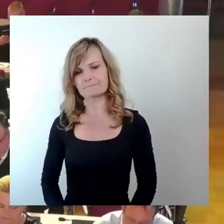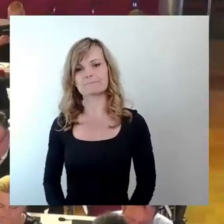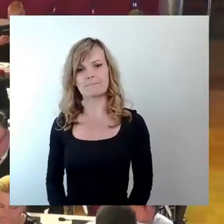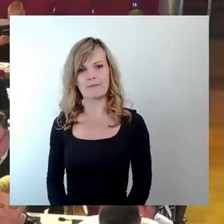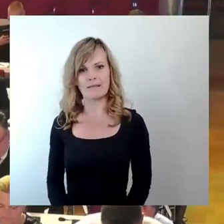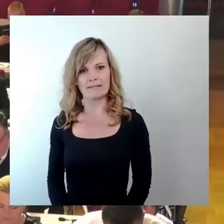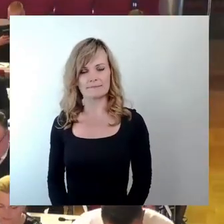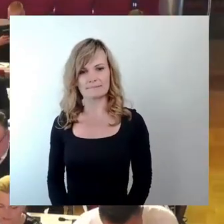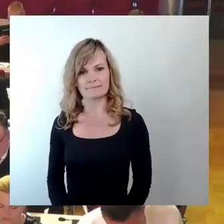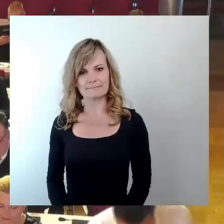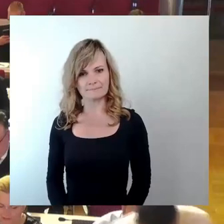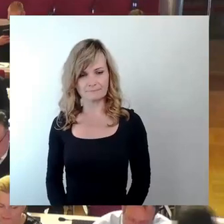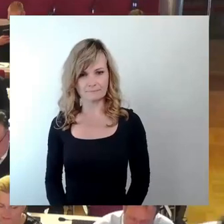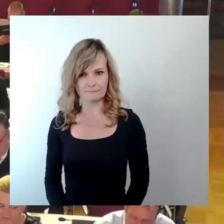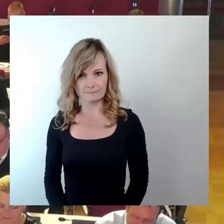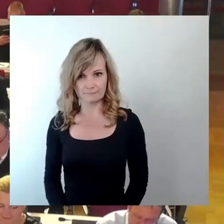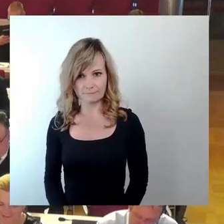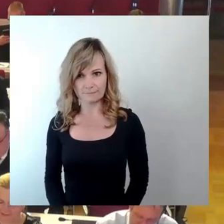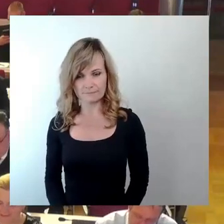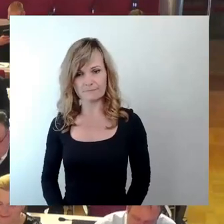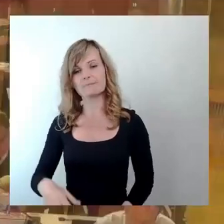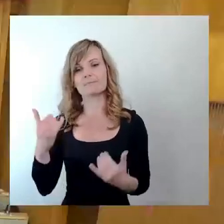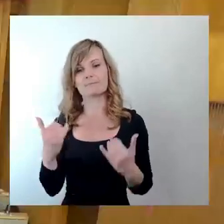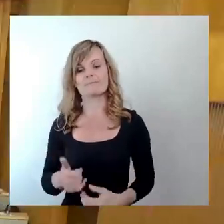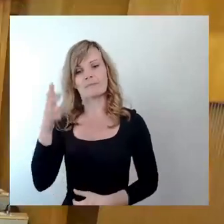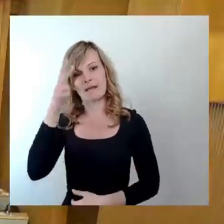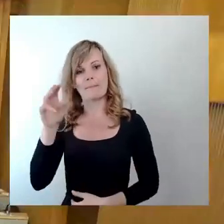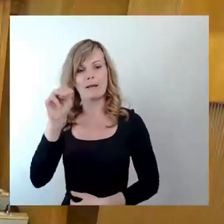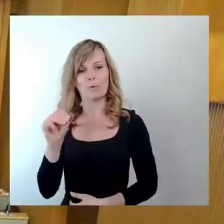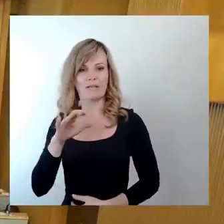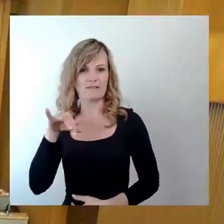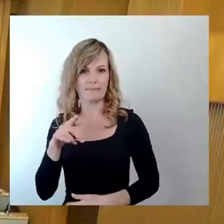Dann wäre jetzt Herr Marloni, FDP-Fraktion dran. Bitte schön.